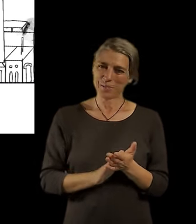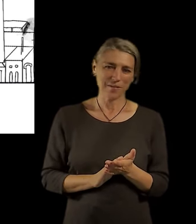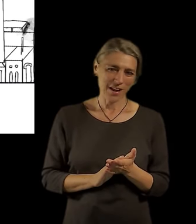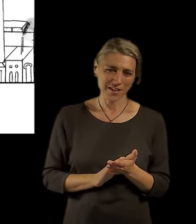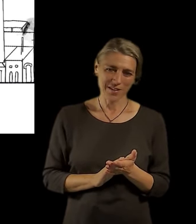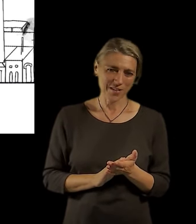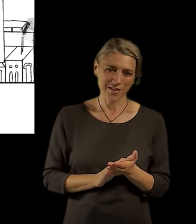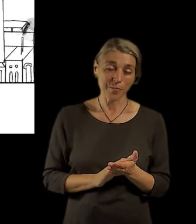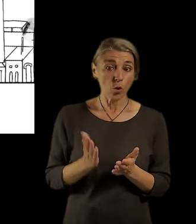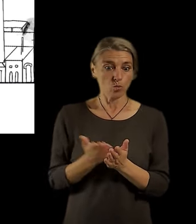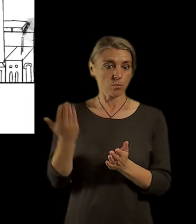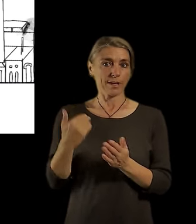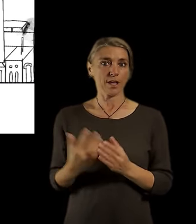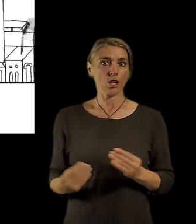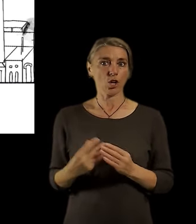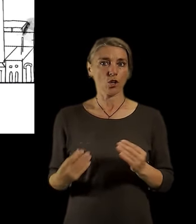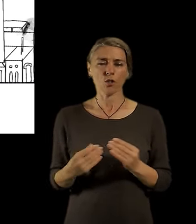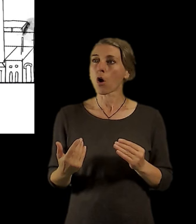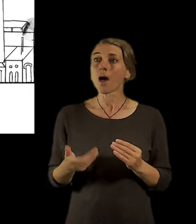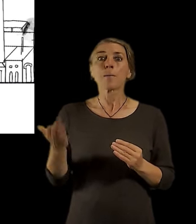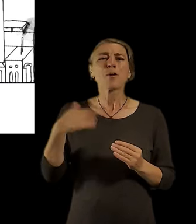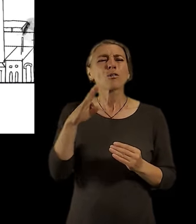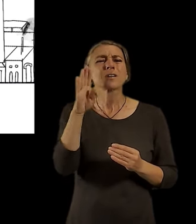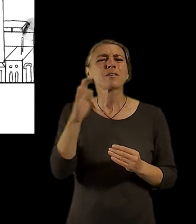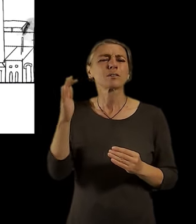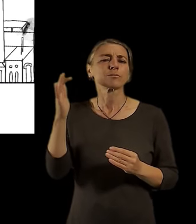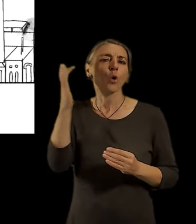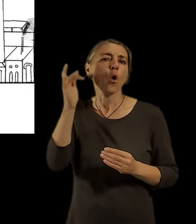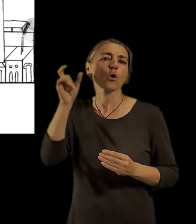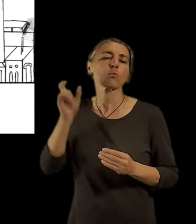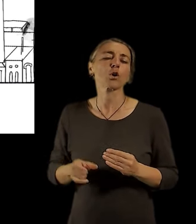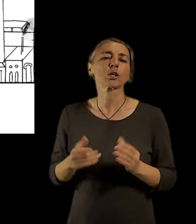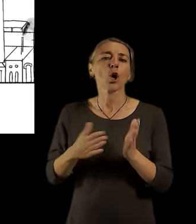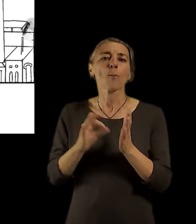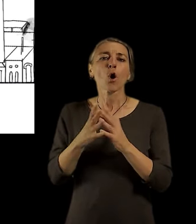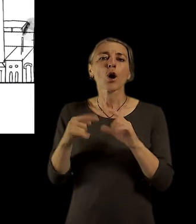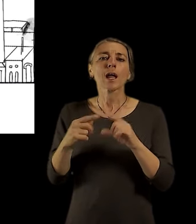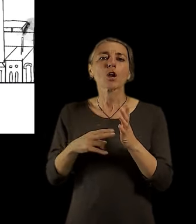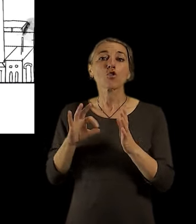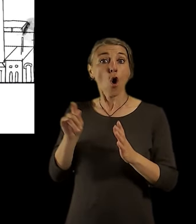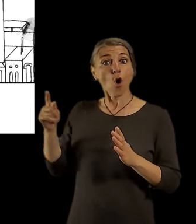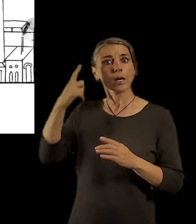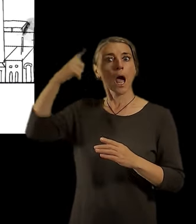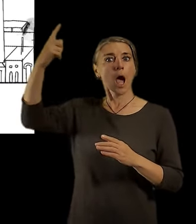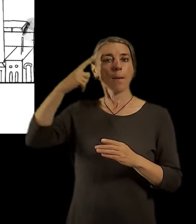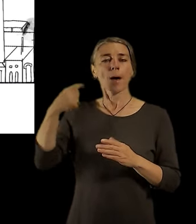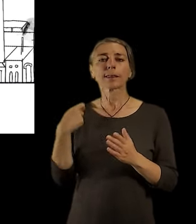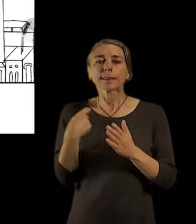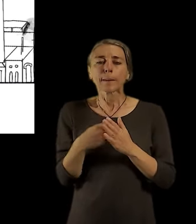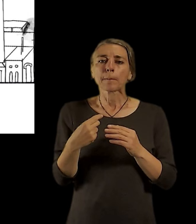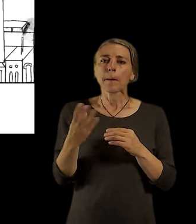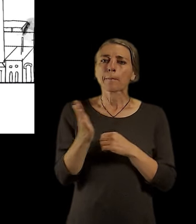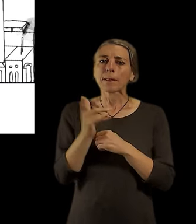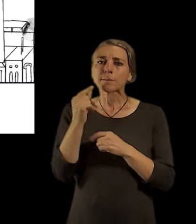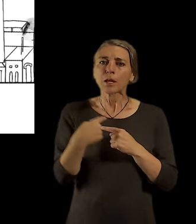a říkal jsem to vlastně, i když jsme tady Karlose Morene, který ho mám moc rád, a jsem rád, že evangelistou toho konceptu to není